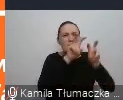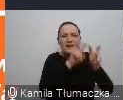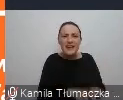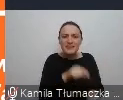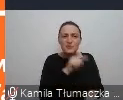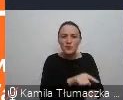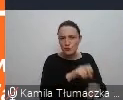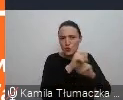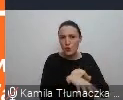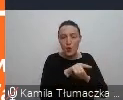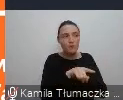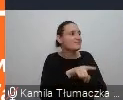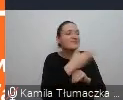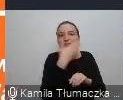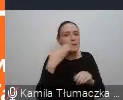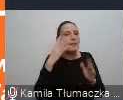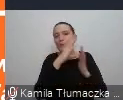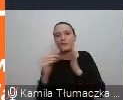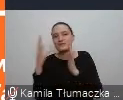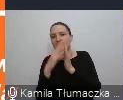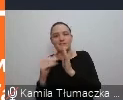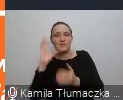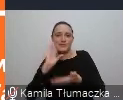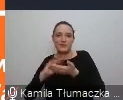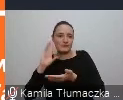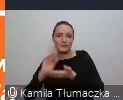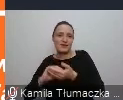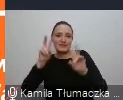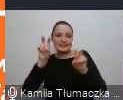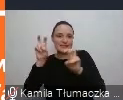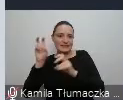badania nikt nie cytuję. Nikt nie cytuję.